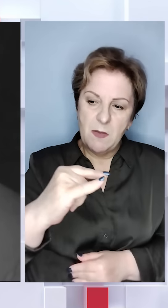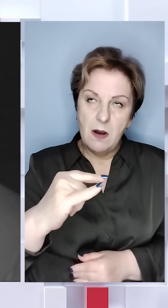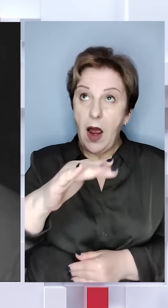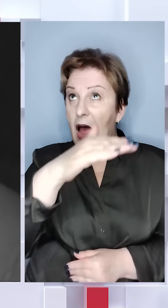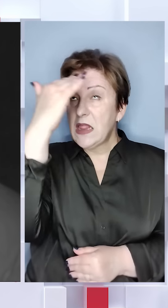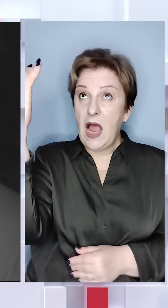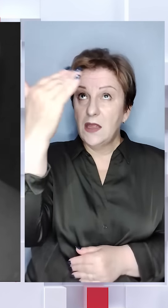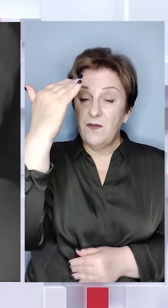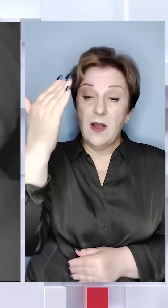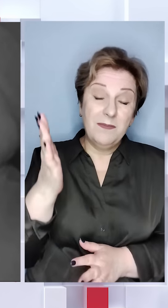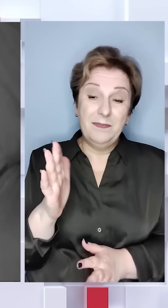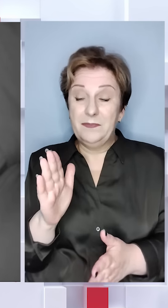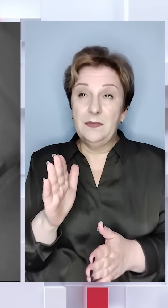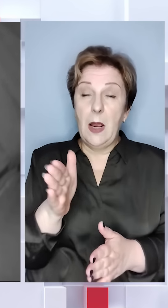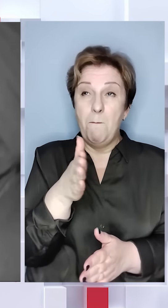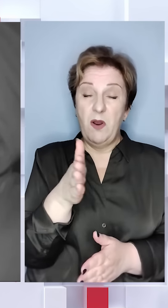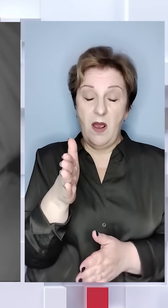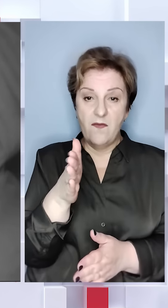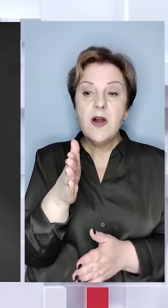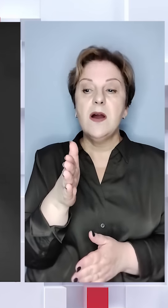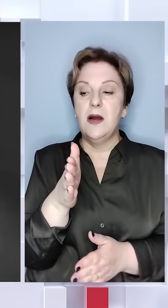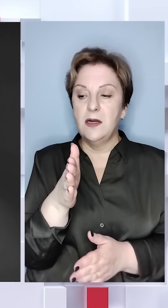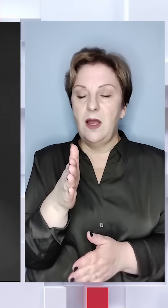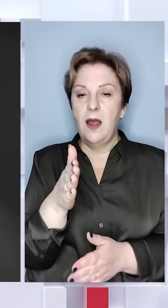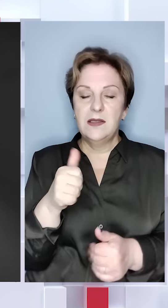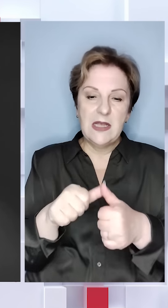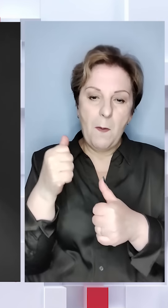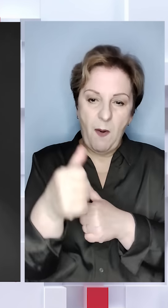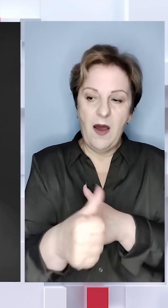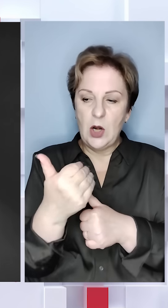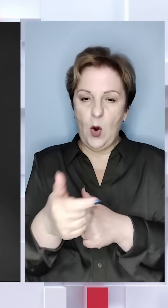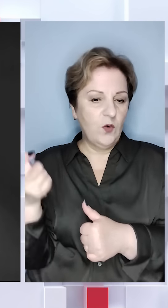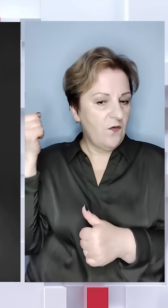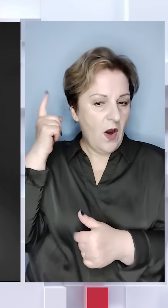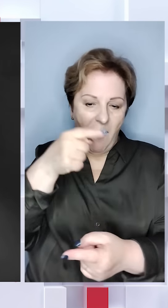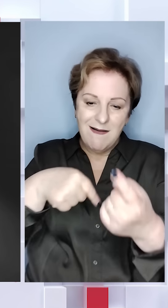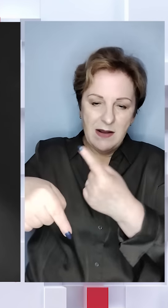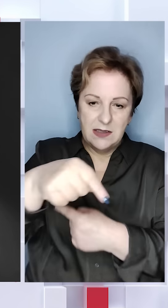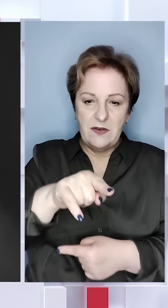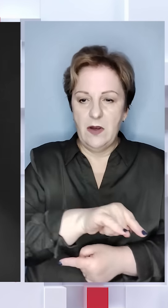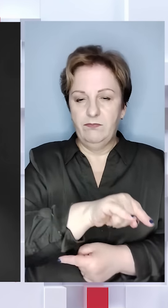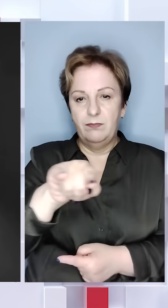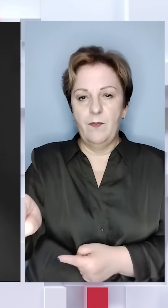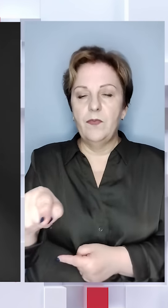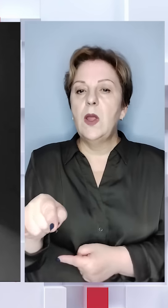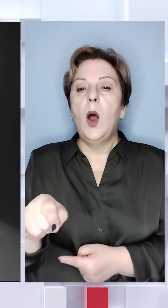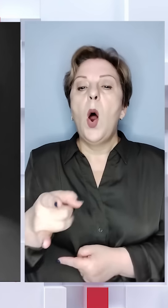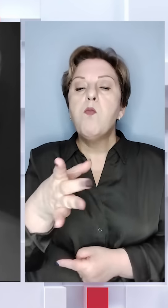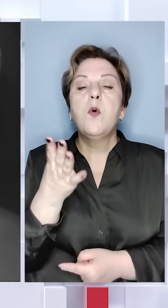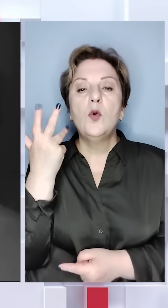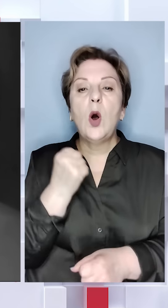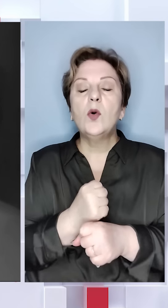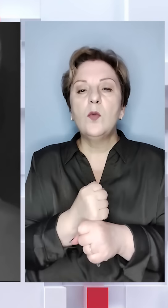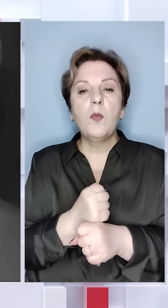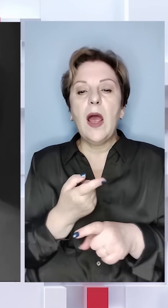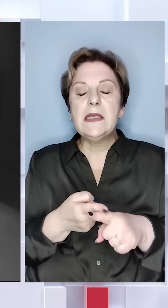Над вами? Ну, відносно, вони так по правій стороні, і він отам спереді вже в тилу в нас розворачується і назад уходить. Пуски, коли він робить,